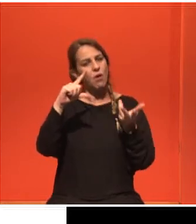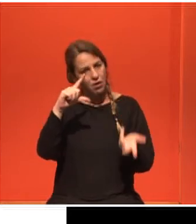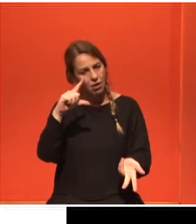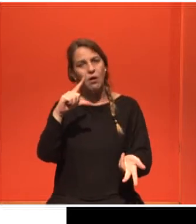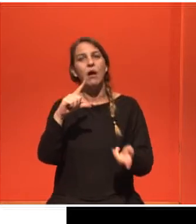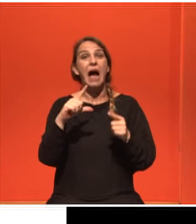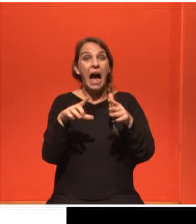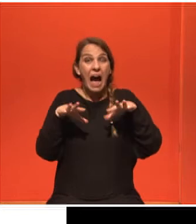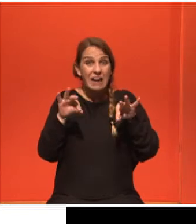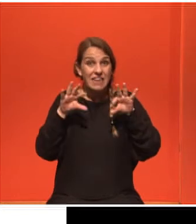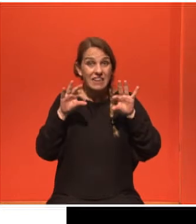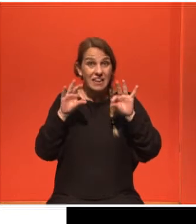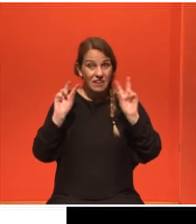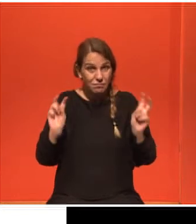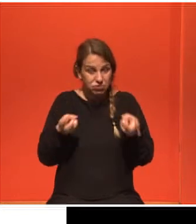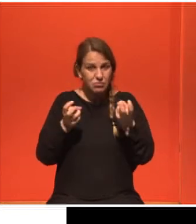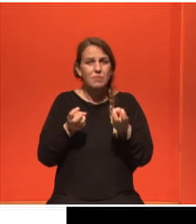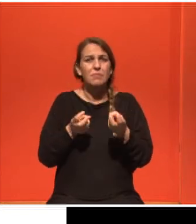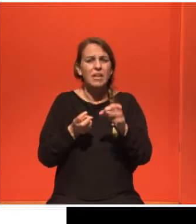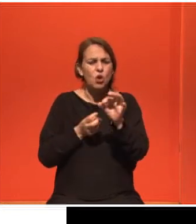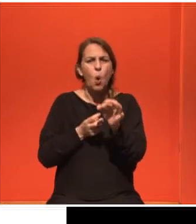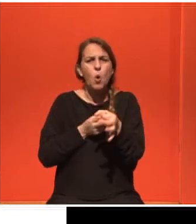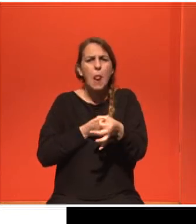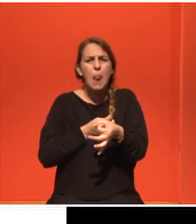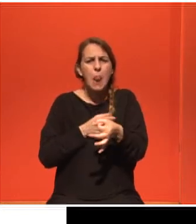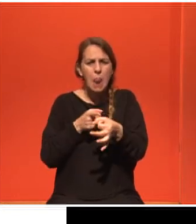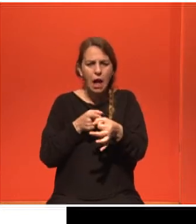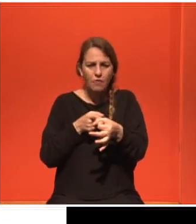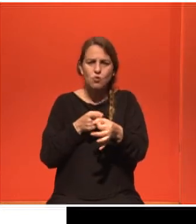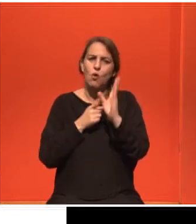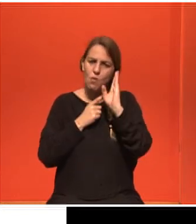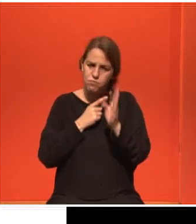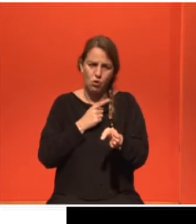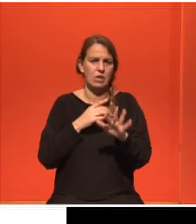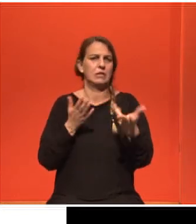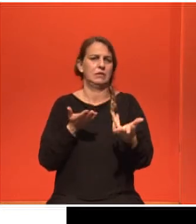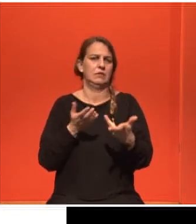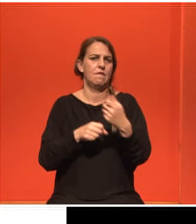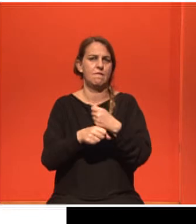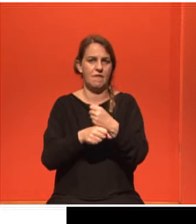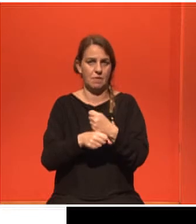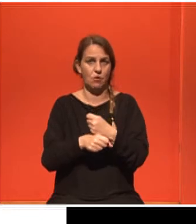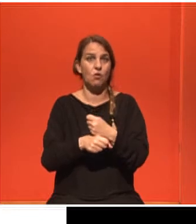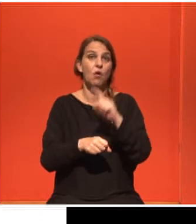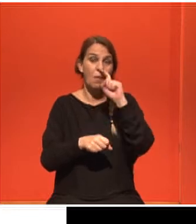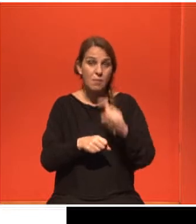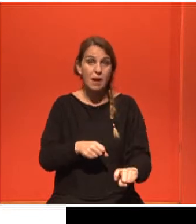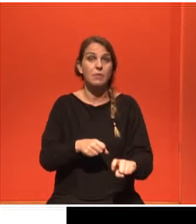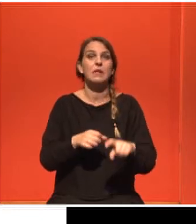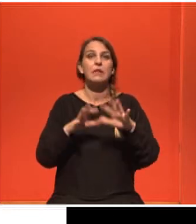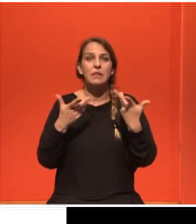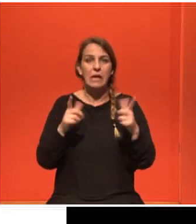πολύ αρχόμενα στάδια και για όγκους μικρούς κάτω των 2 εκατοστών. Και εδώ πρέπει να έχεις μια απεικόνηση, η οποία να είναι χωρίς παθολογικά